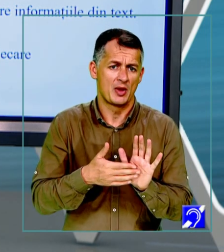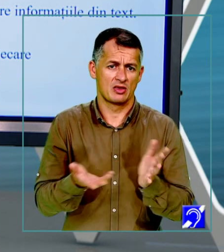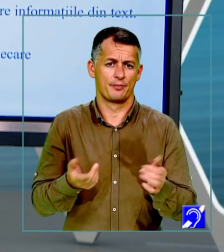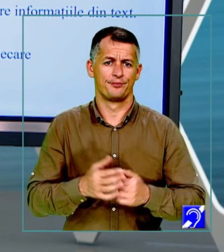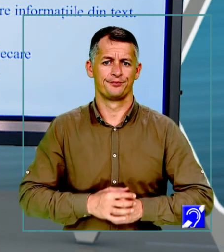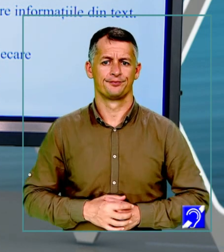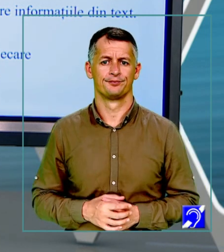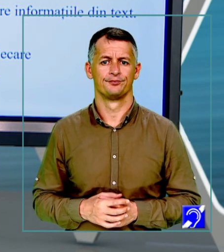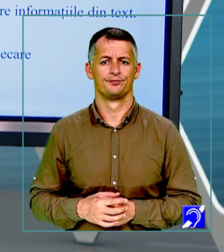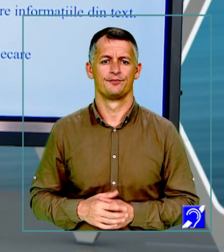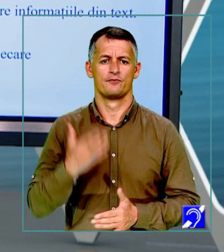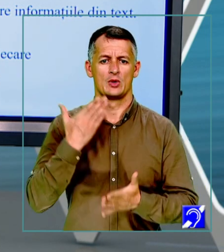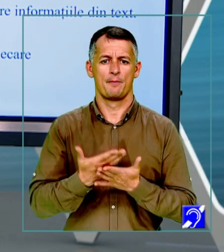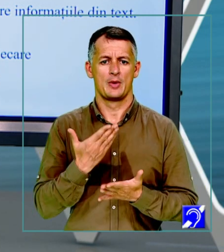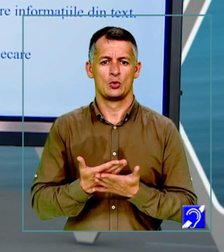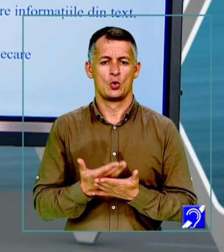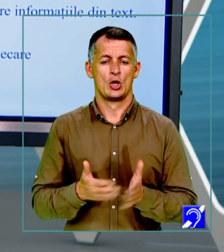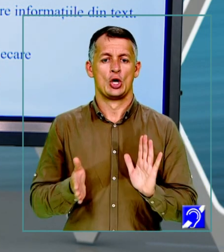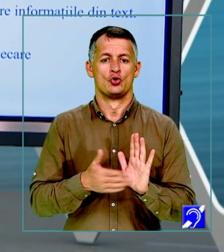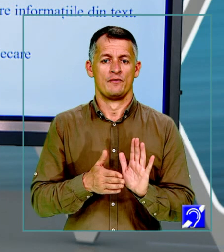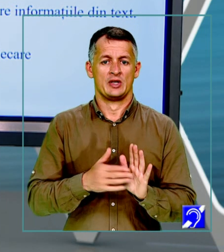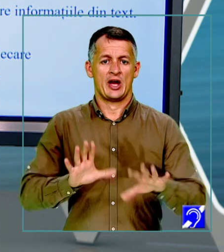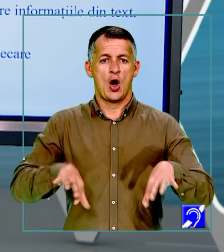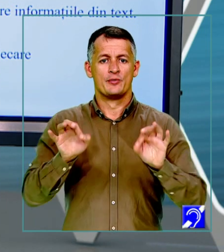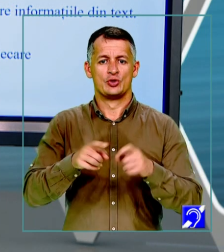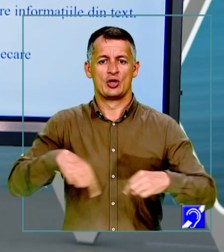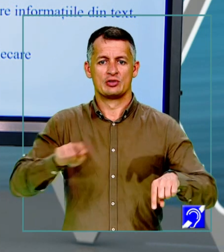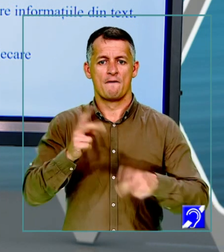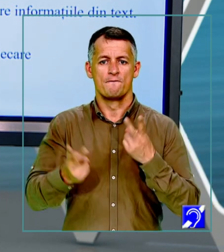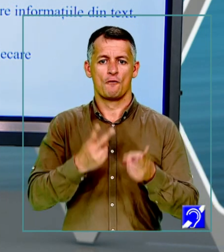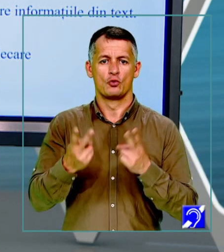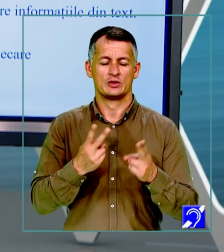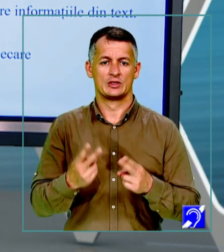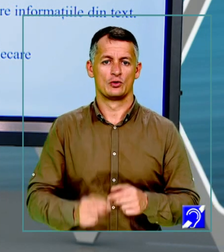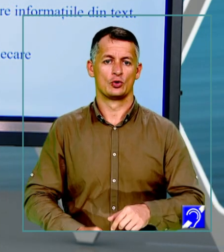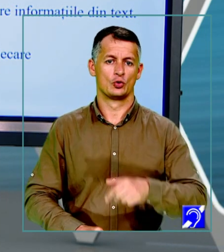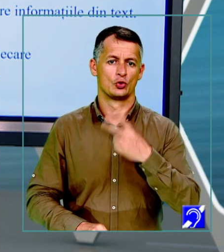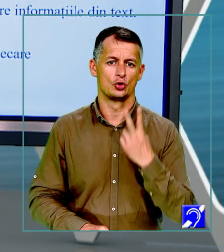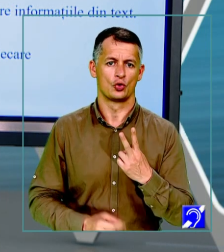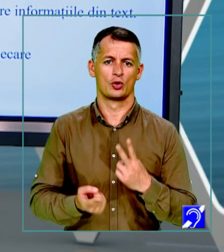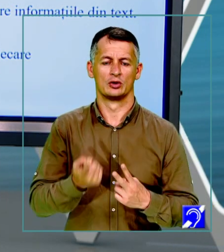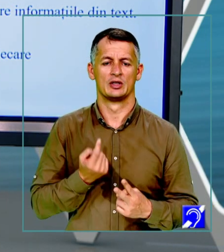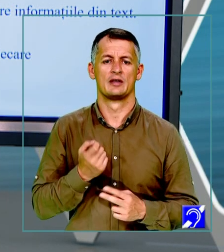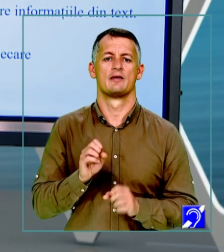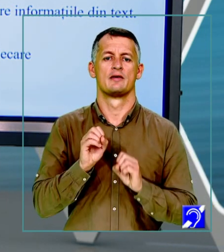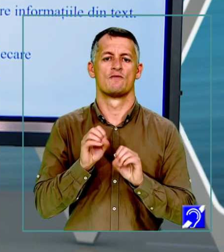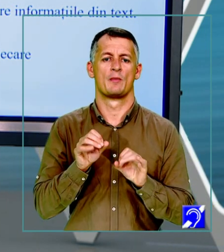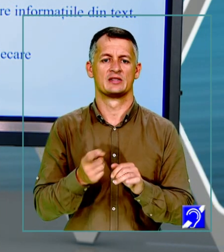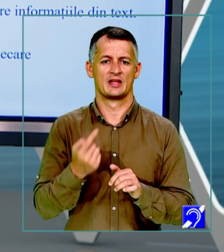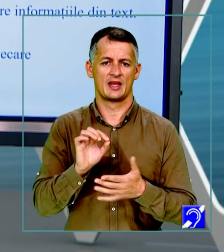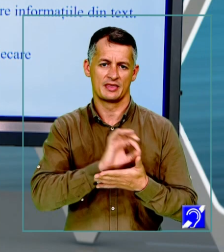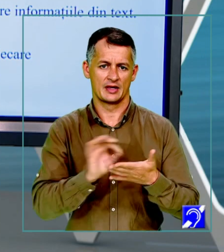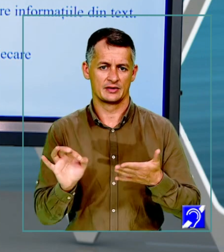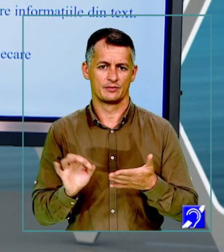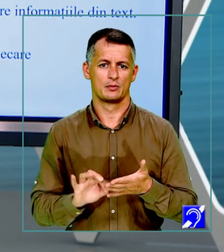Iar pentru a justifica opțiunea noastră, vom folosi doar două dintre informațiile din text. Vă